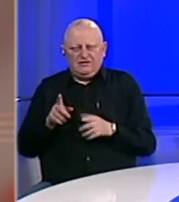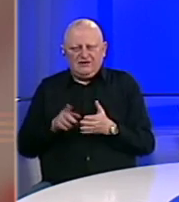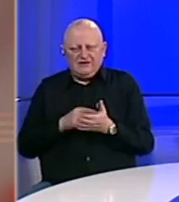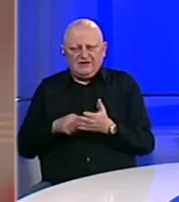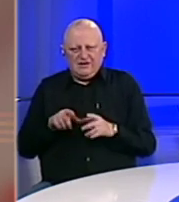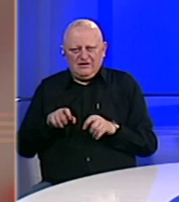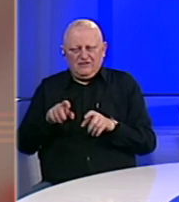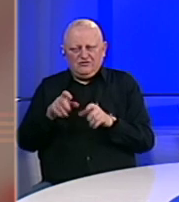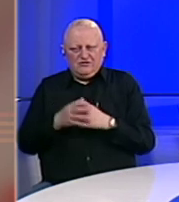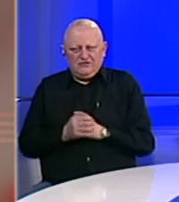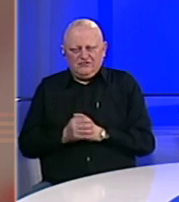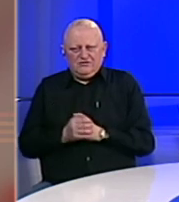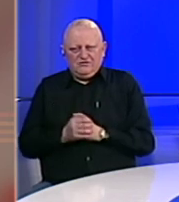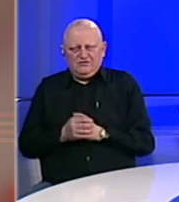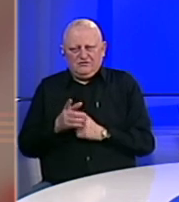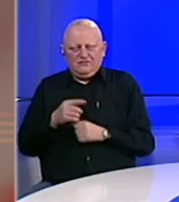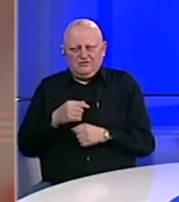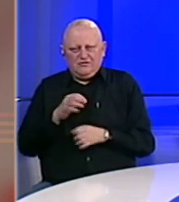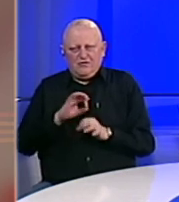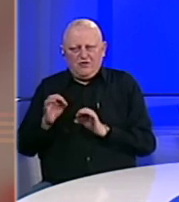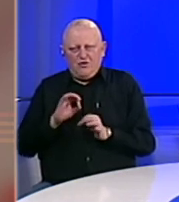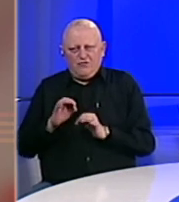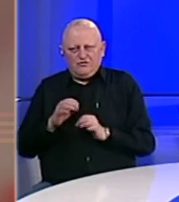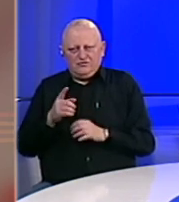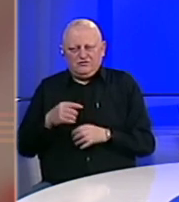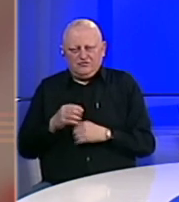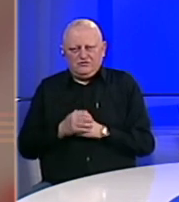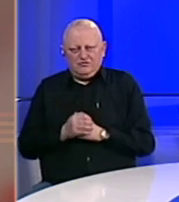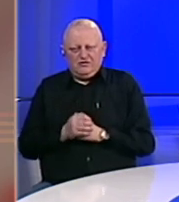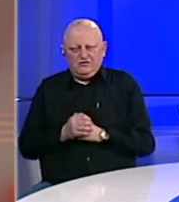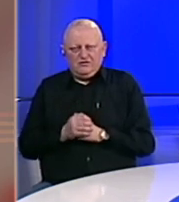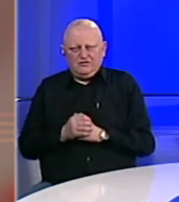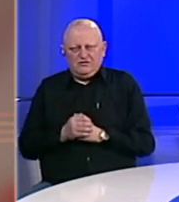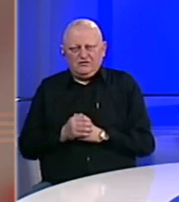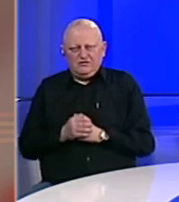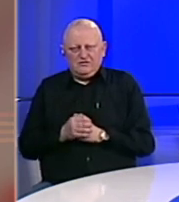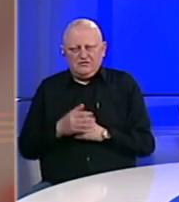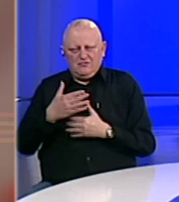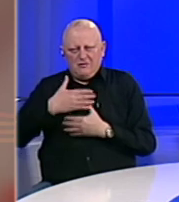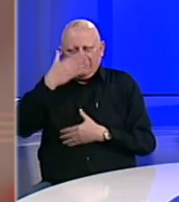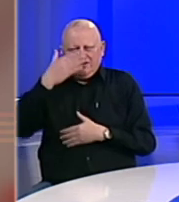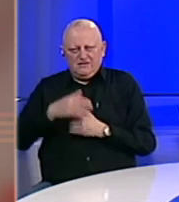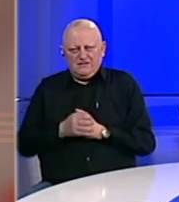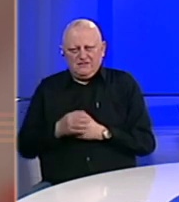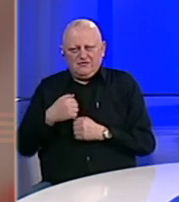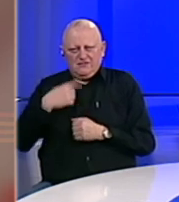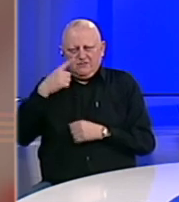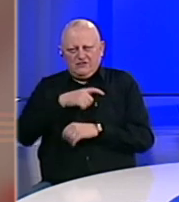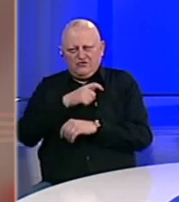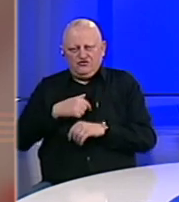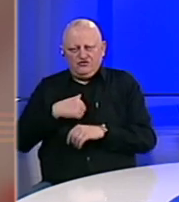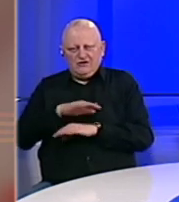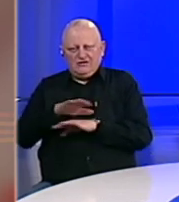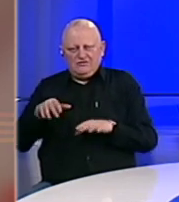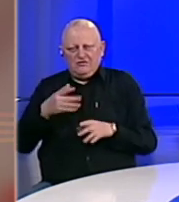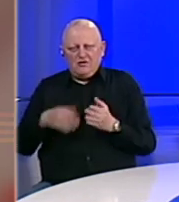koronavirus, da se nadamo da ćemo njima obezbijet preksadnice zaštine maske. Mislim da je dužno svih nas da